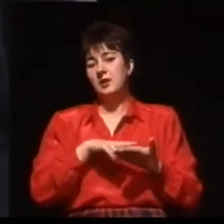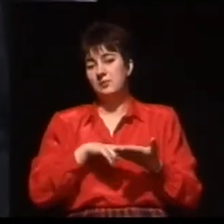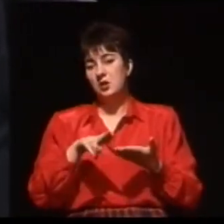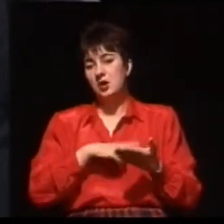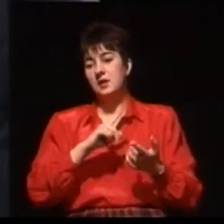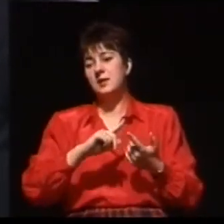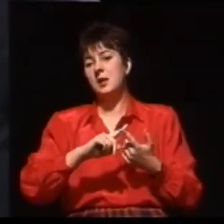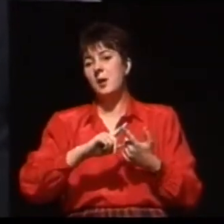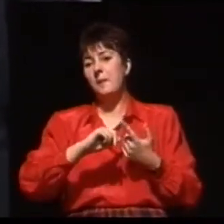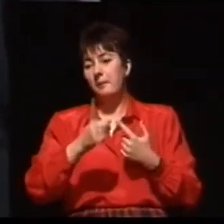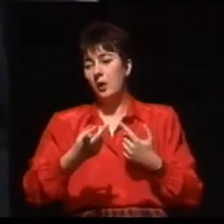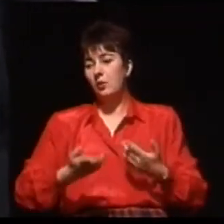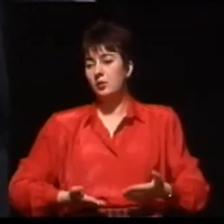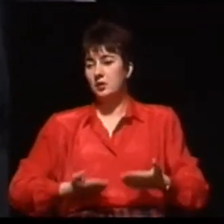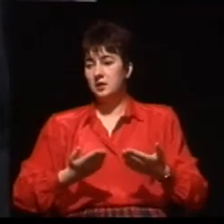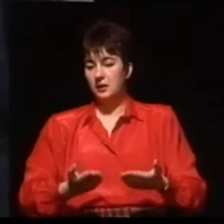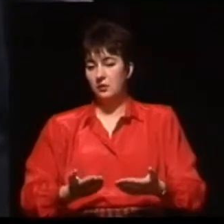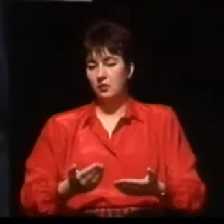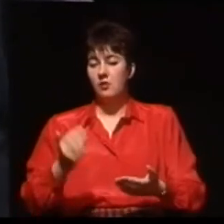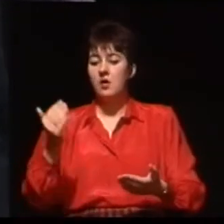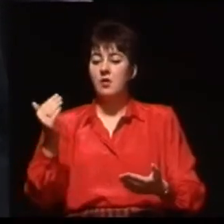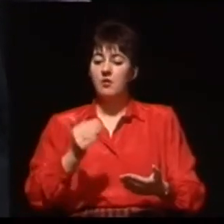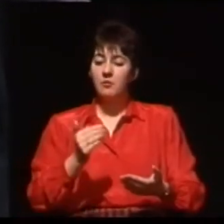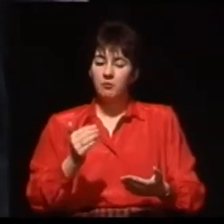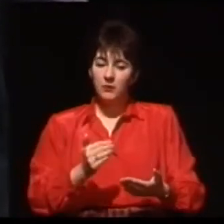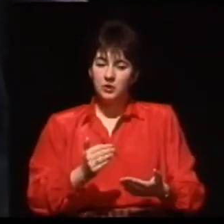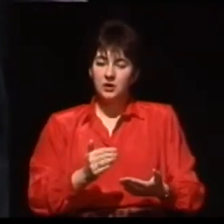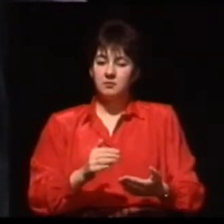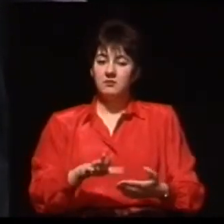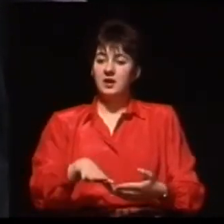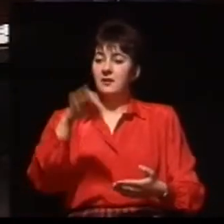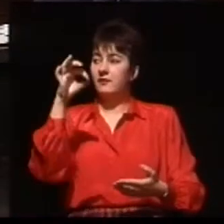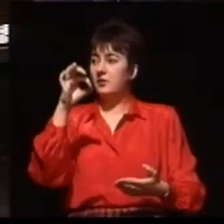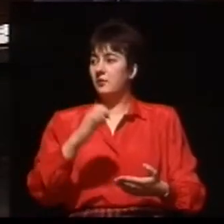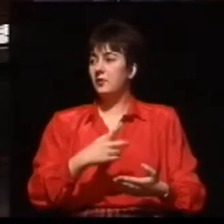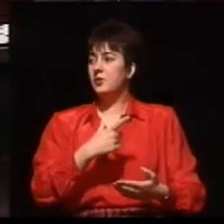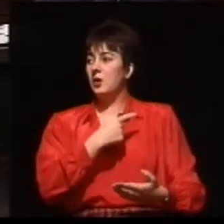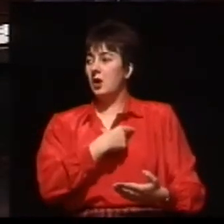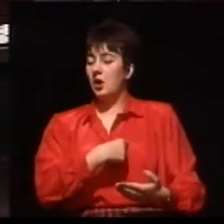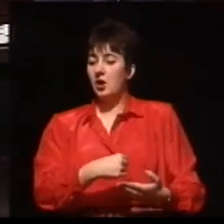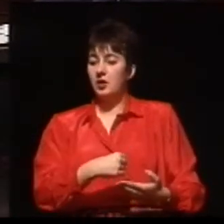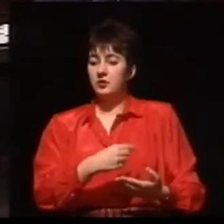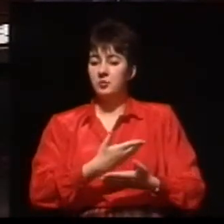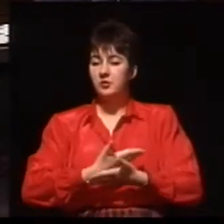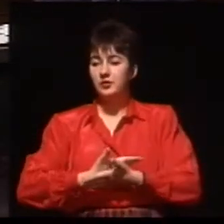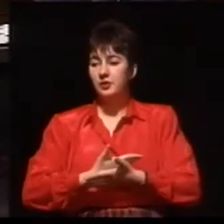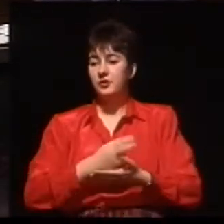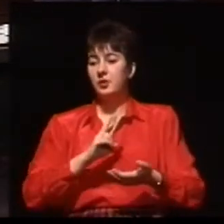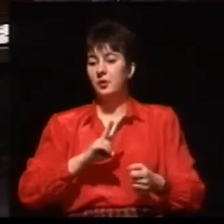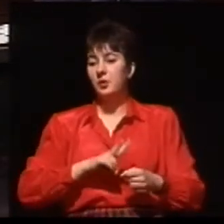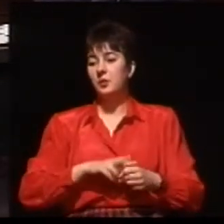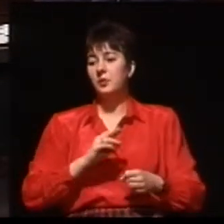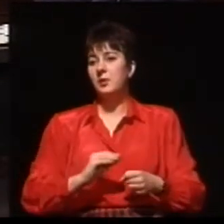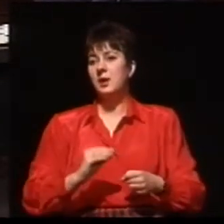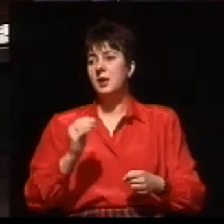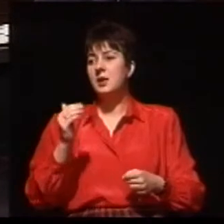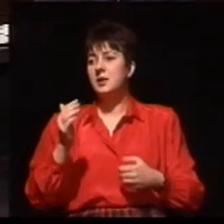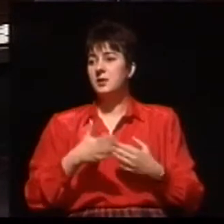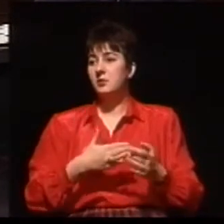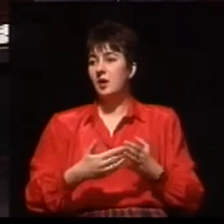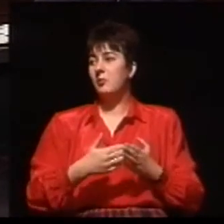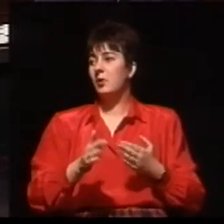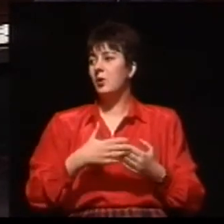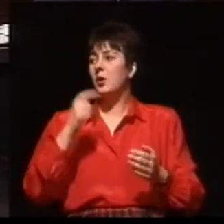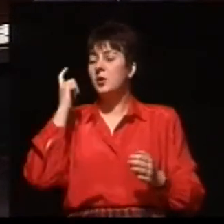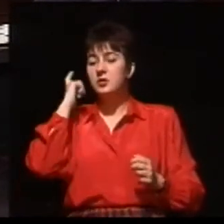słuchu i następnie zająć się ich aparatowaniem i rehabilitacją. Żeby dokończyć poprzedni wątek, nie odpowiedział mi Pan jeszcze do końca na pytanie, jak to się stało, że